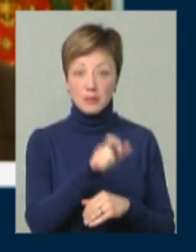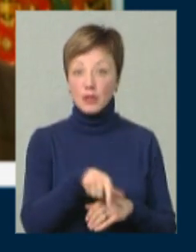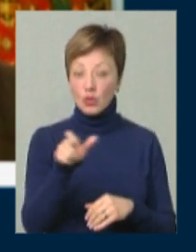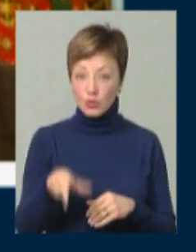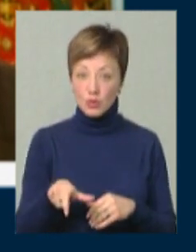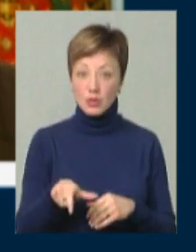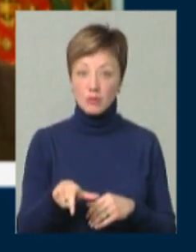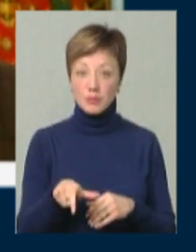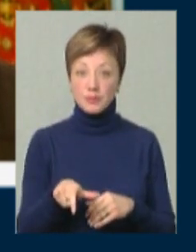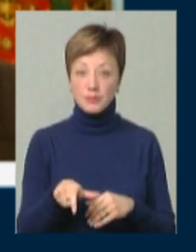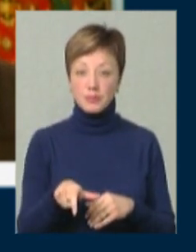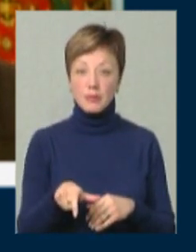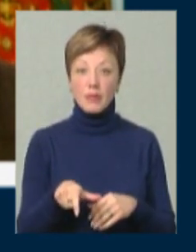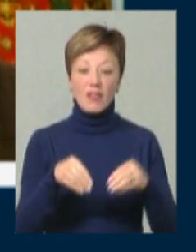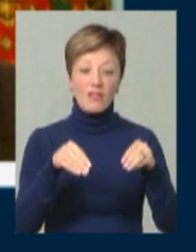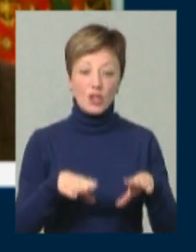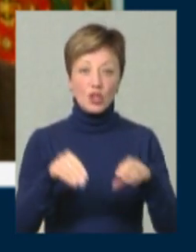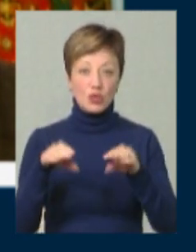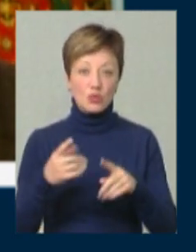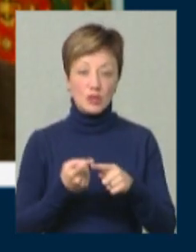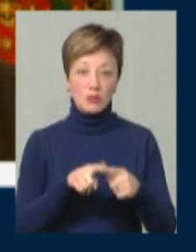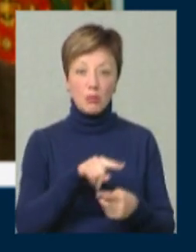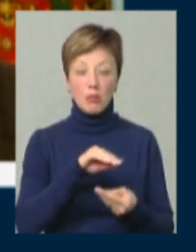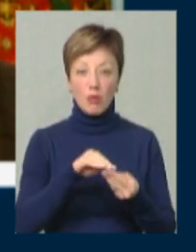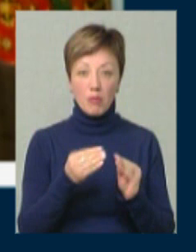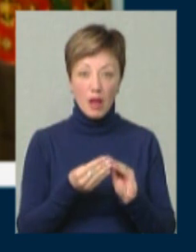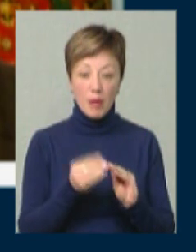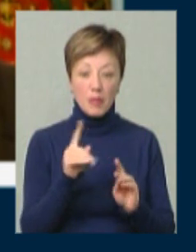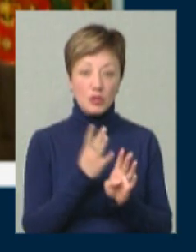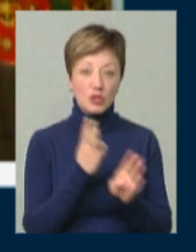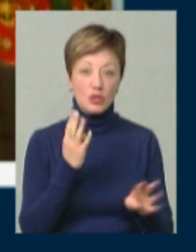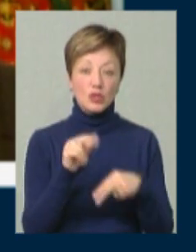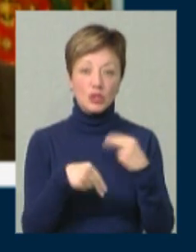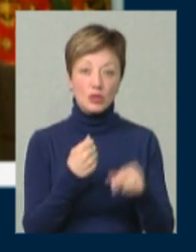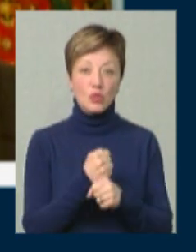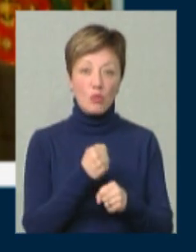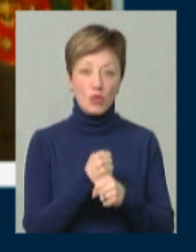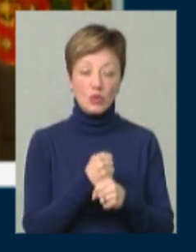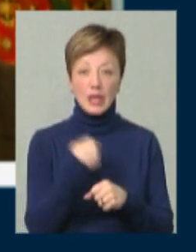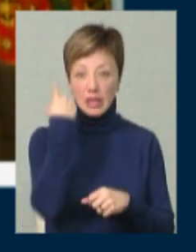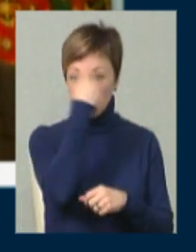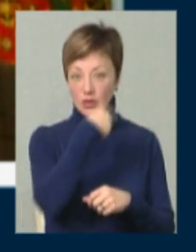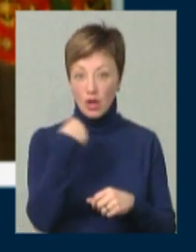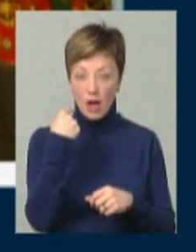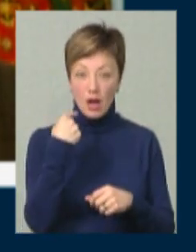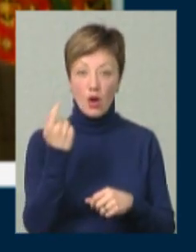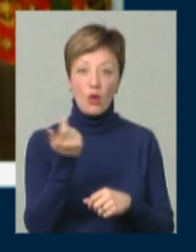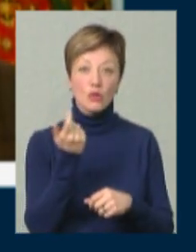певним чином розв'язують ці проблеми. І передусім через роботу на індивідуальних